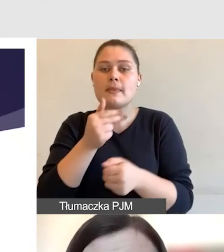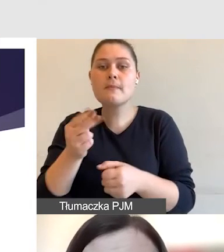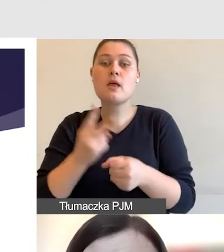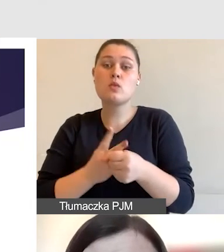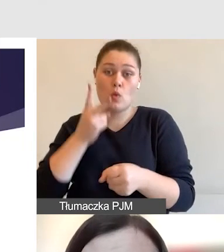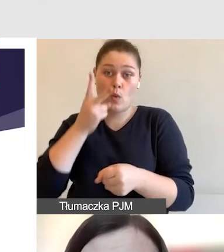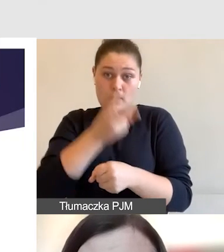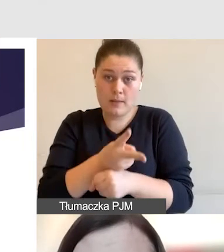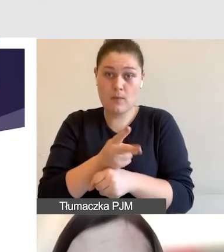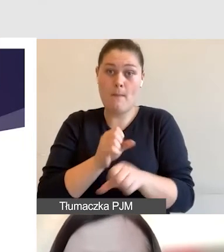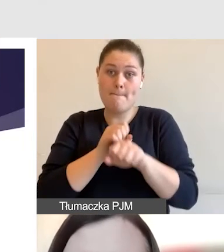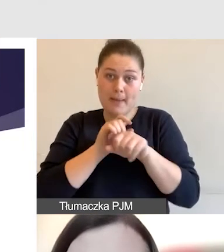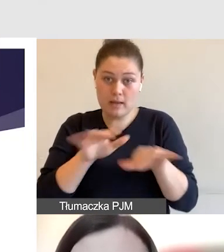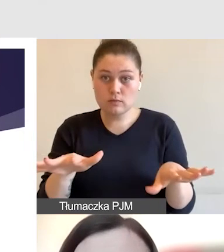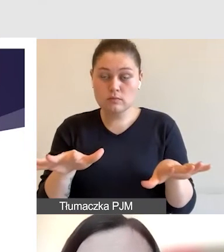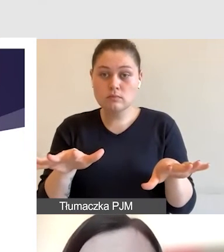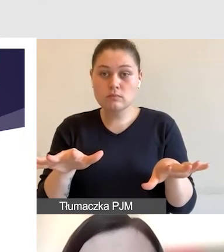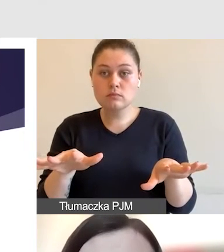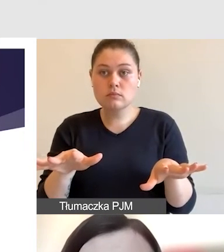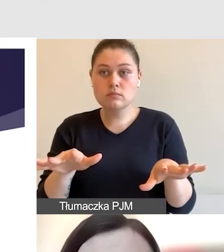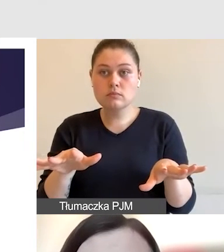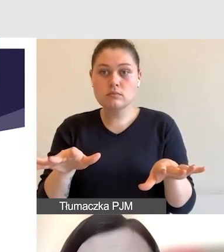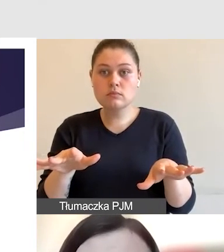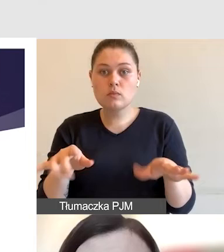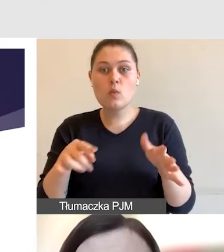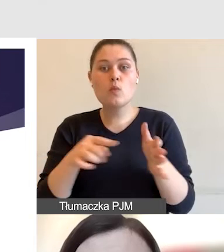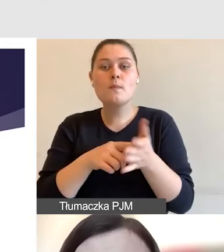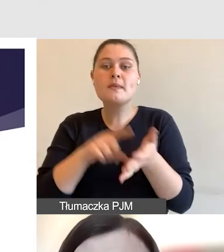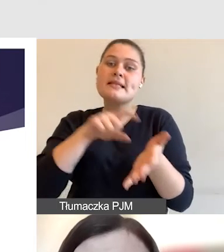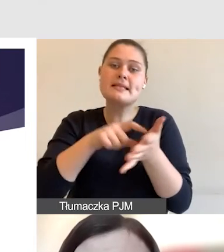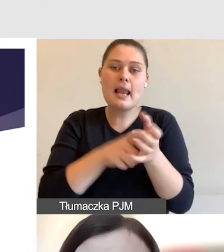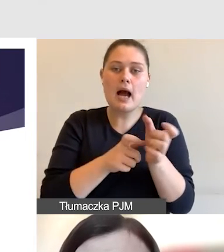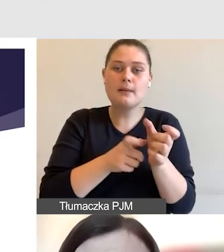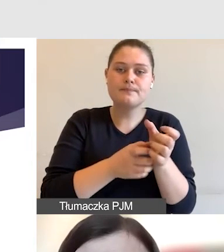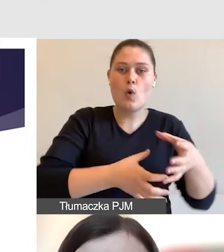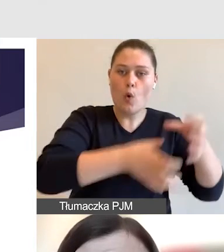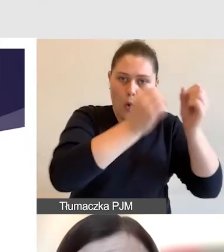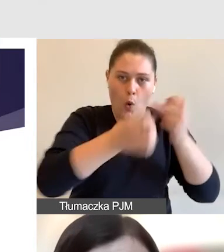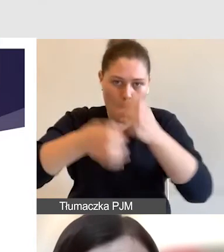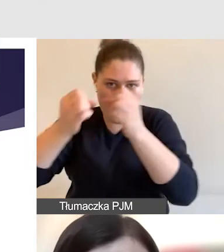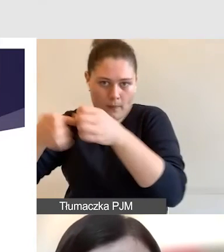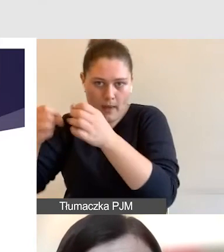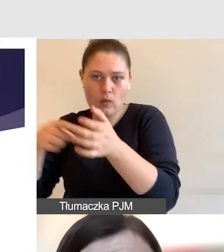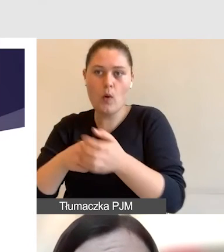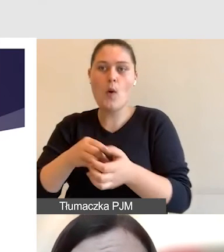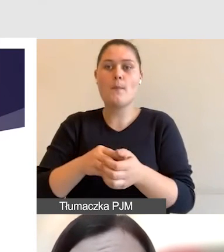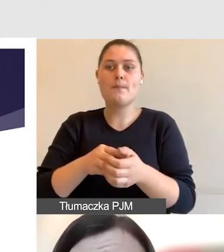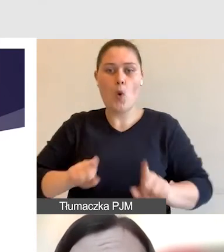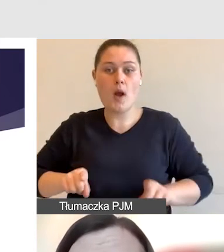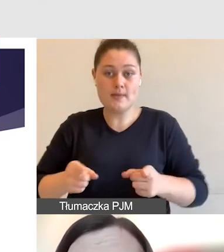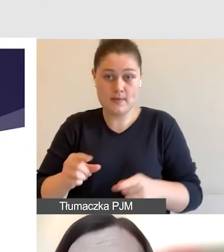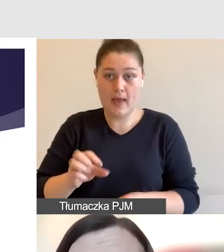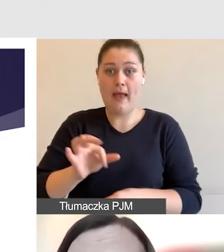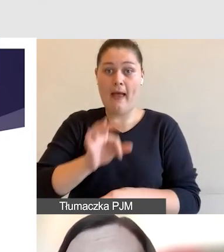sali kolumnowej, której organizatorem było FTC. Zwróćcie